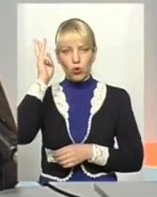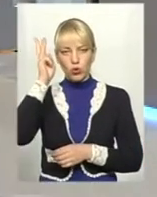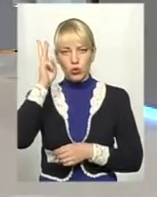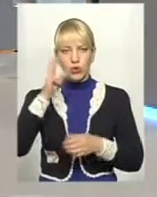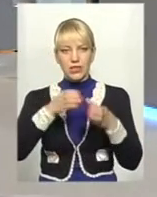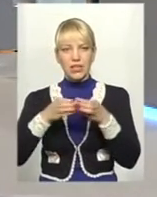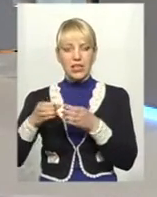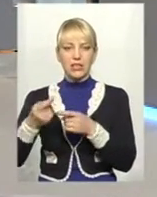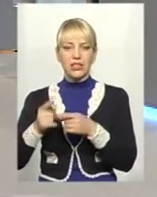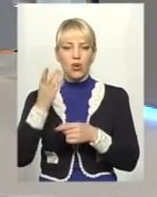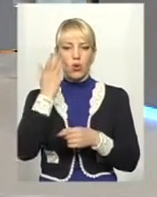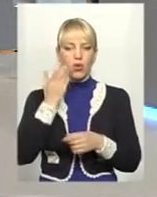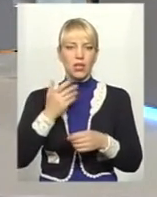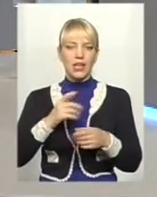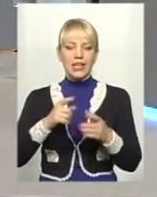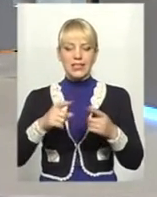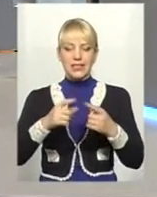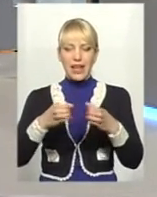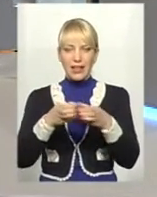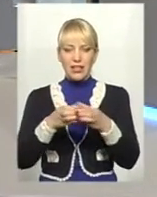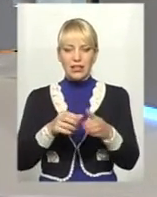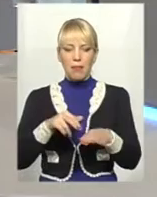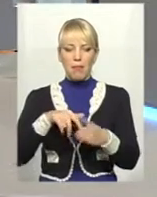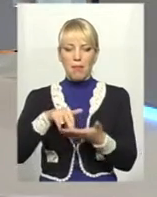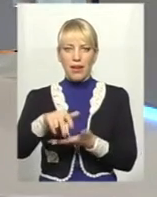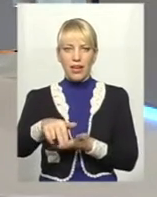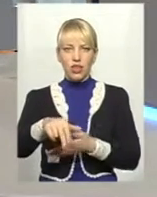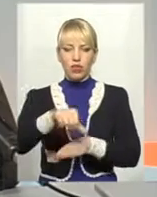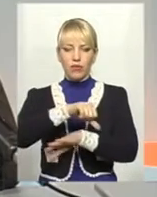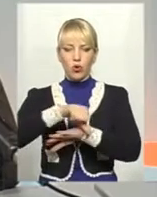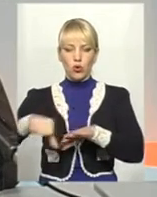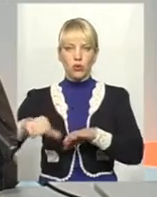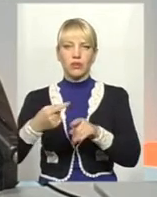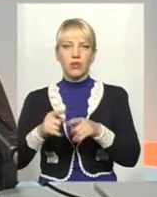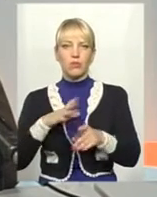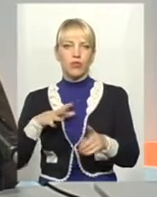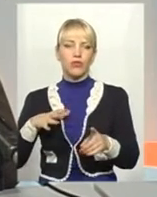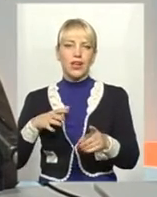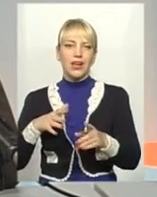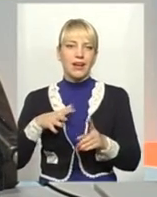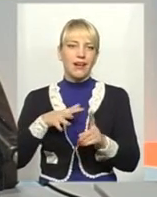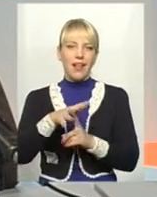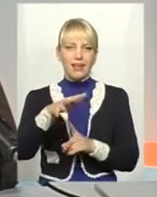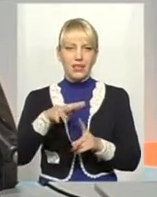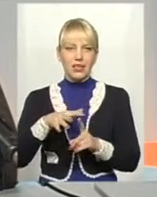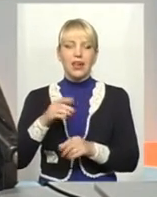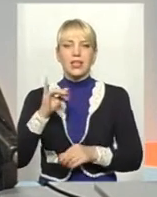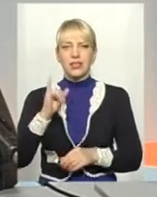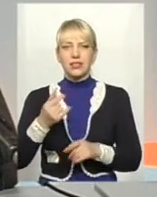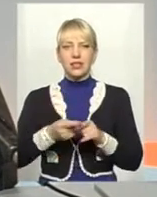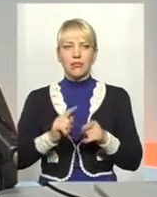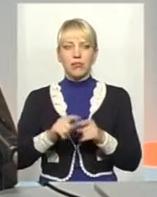загін перейшов кордон, він здійснював час від часу рейди. На сьогодні нам відомо п'ять таких рейдів із